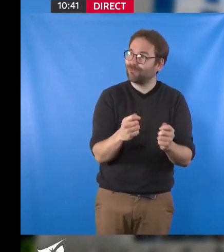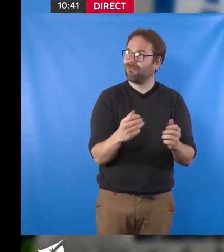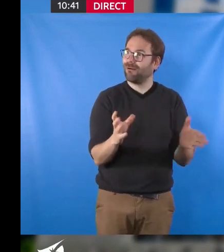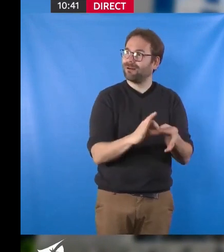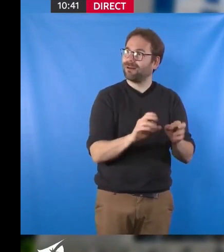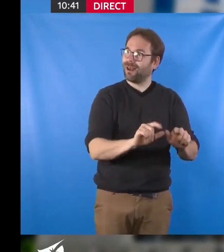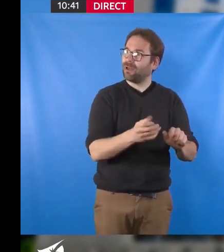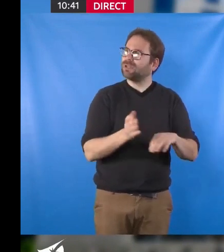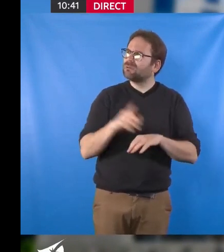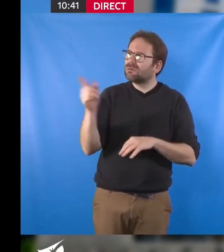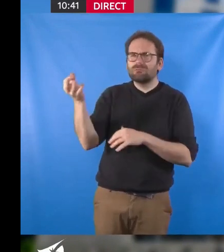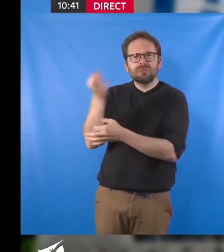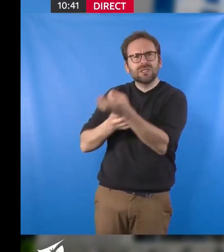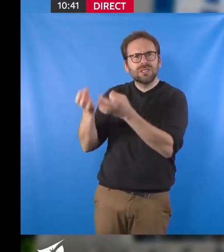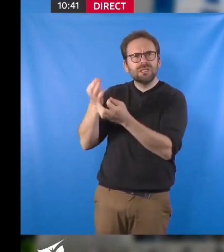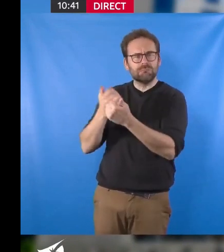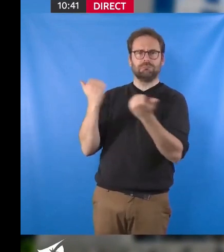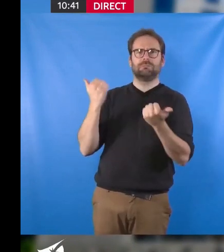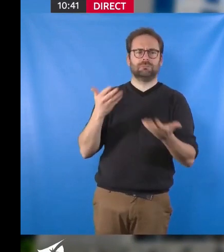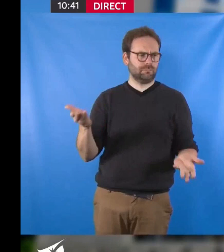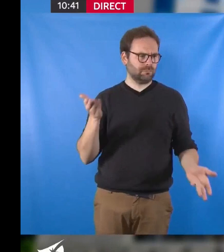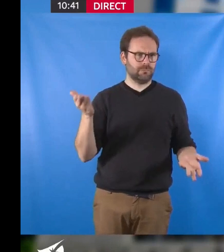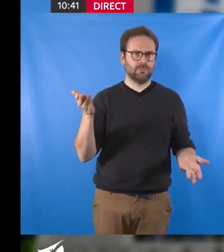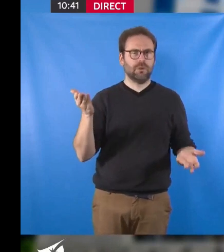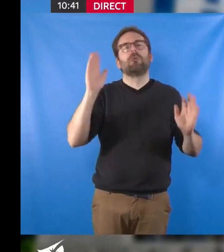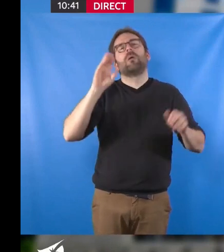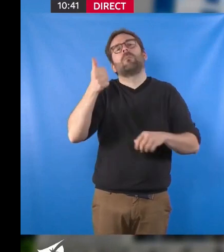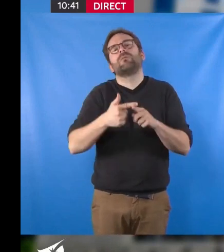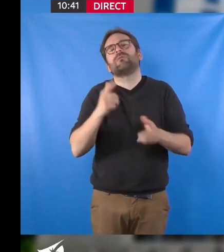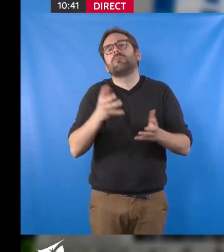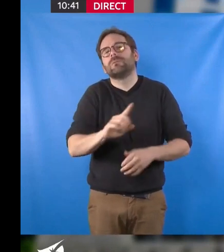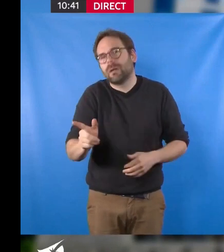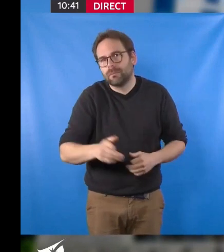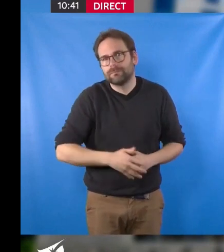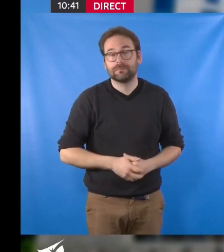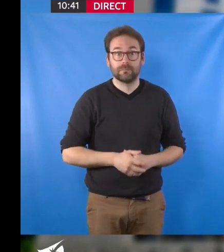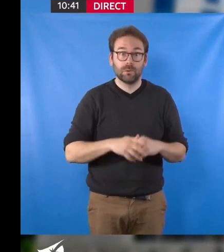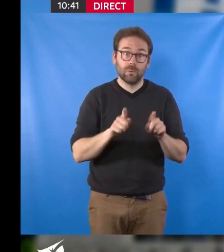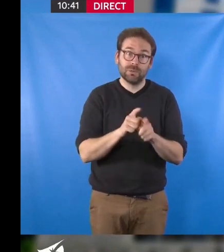peut-être pas tout à fait la première fois. Et puis peut-être quelque chose de plus grave,